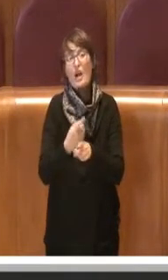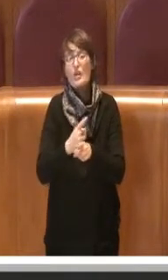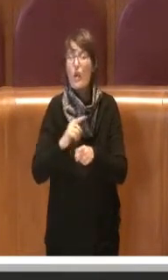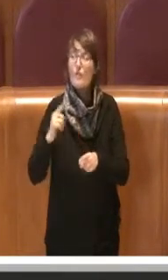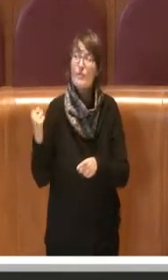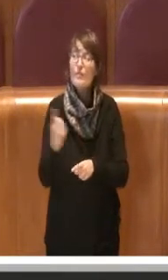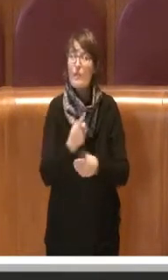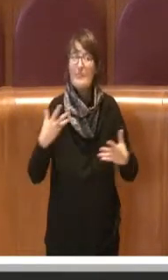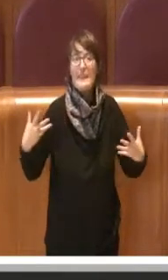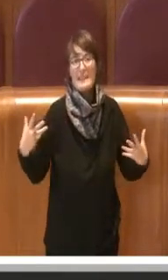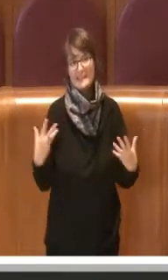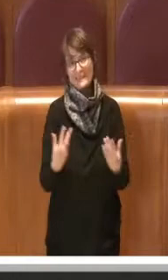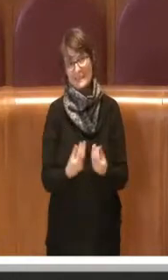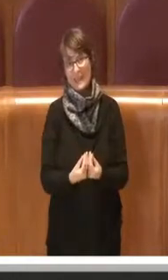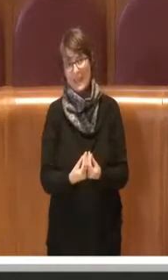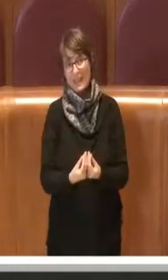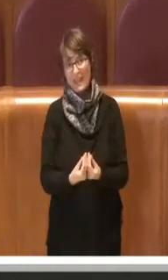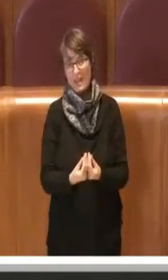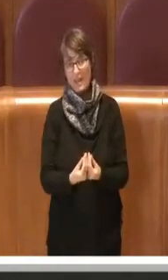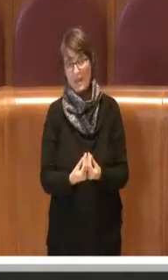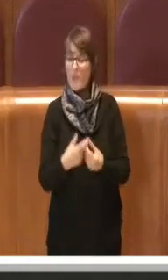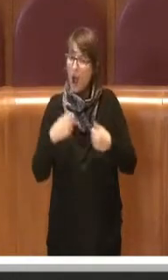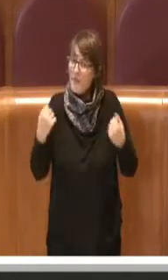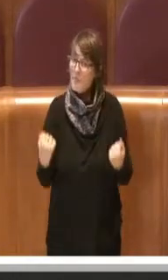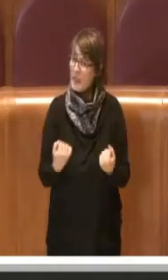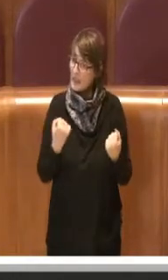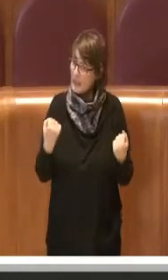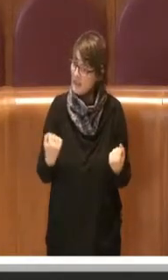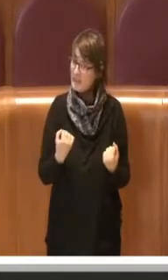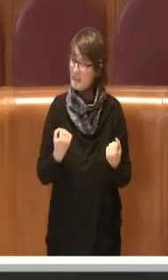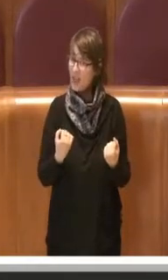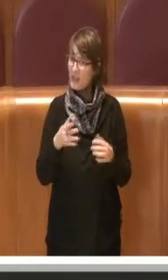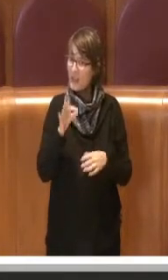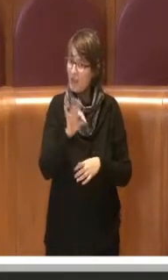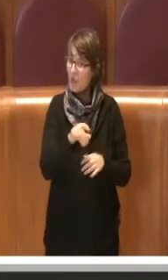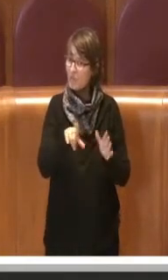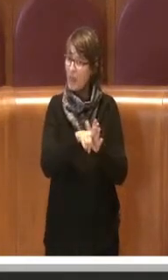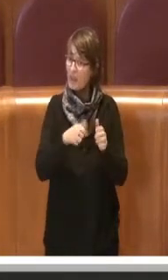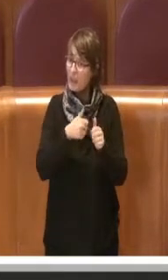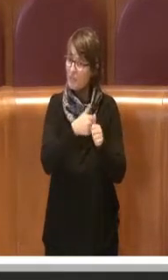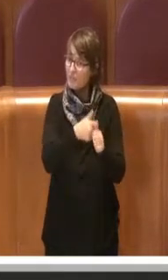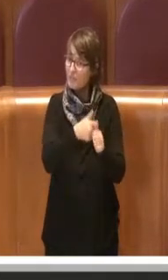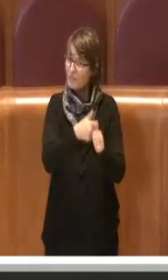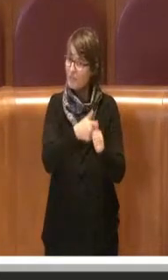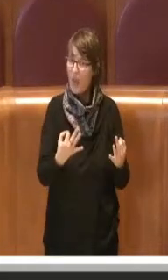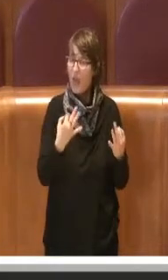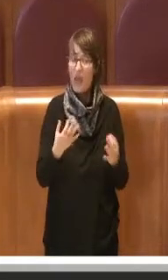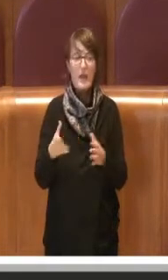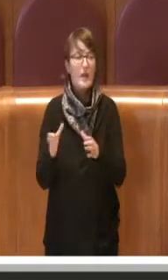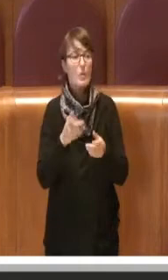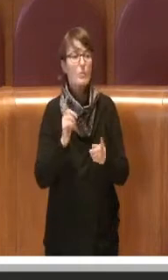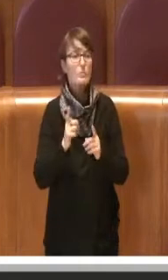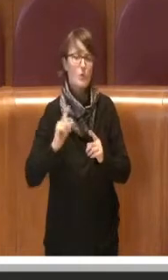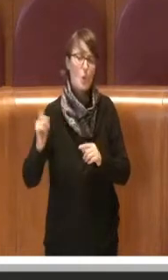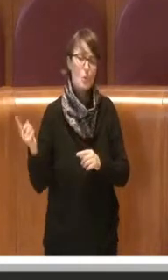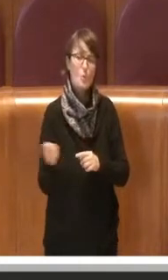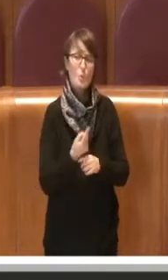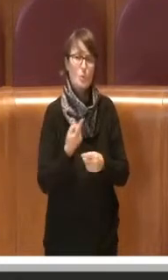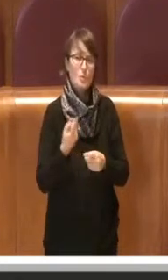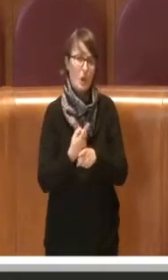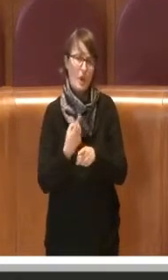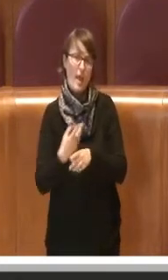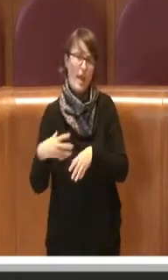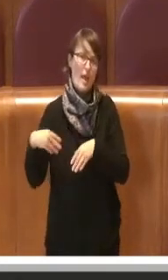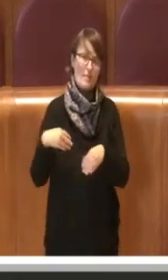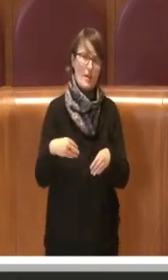iniziative volte a questo, tutti i gruppi politici dovrebbero in qualche maniera contribuire, anche ringraziando la stessa